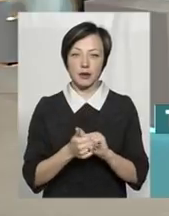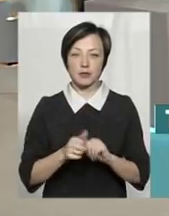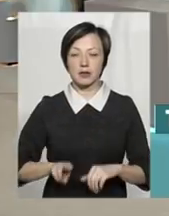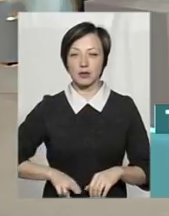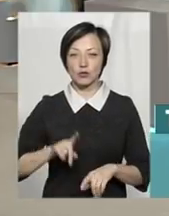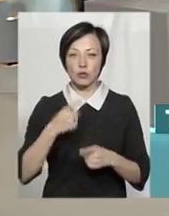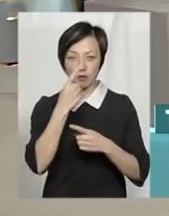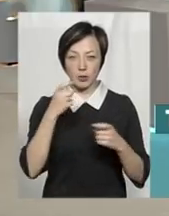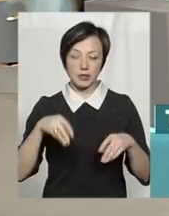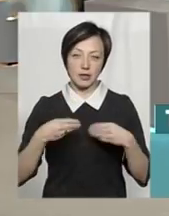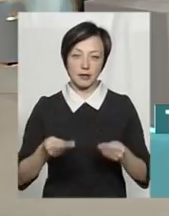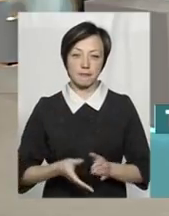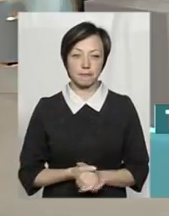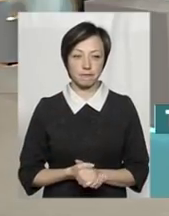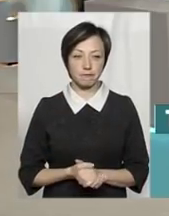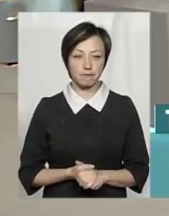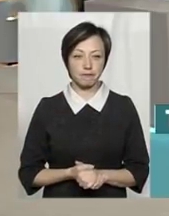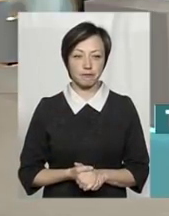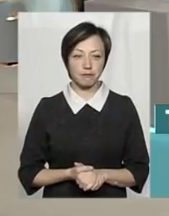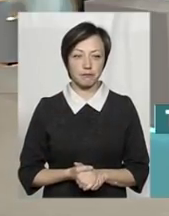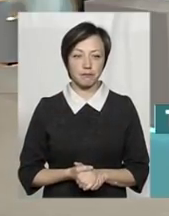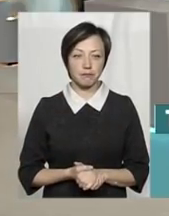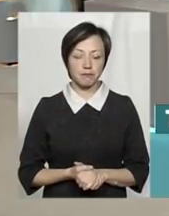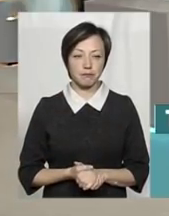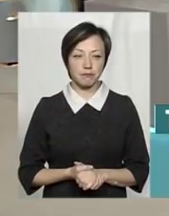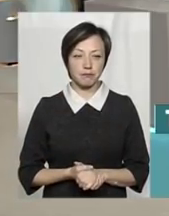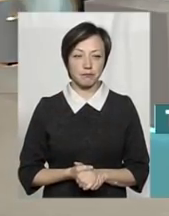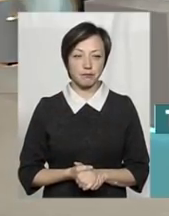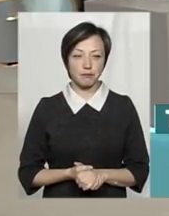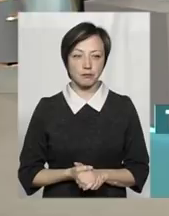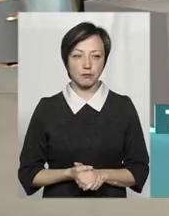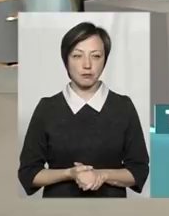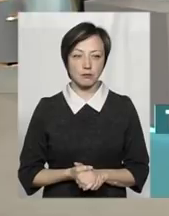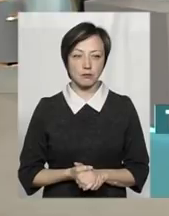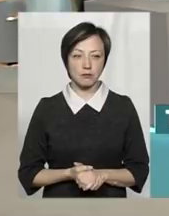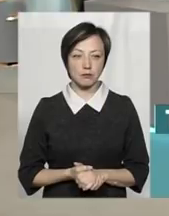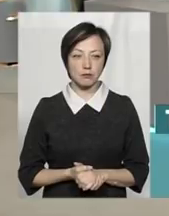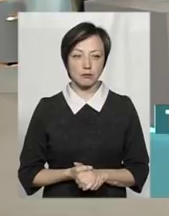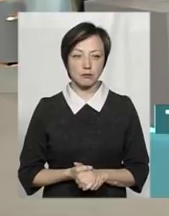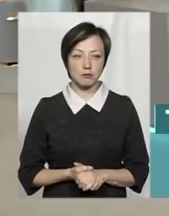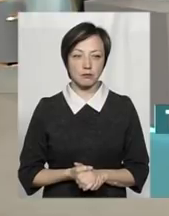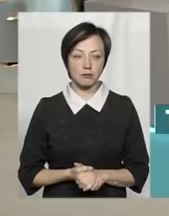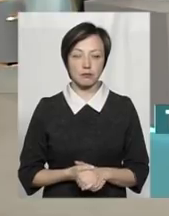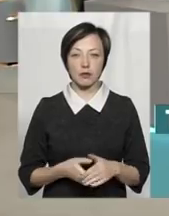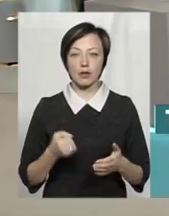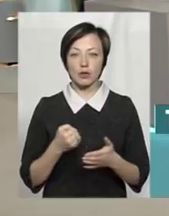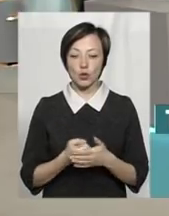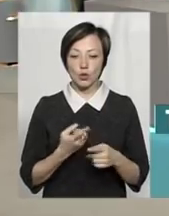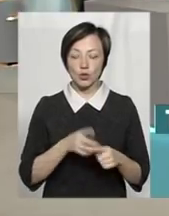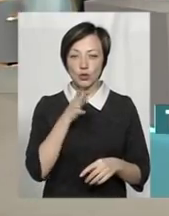чому він таку інформацію надав. Це його особисте питання. До цього часу договору про